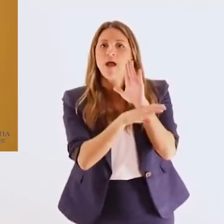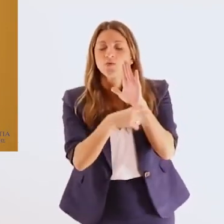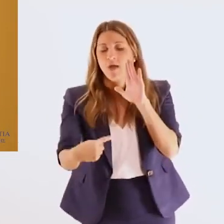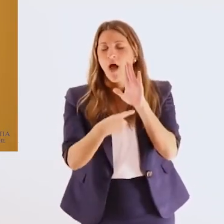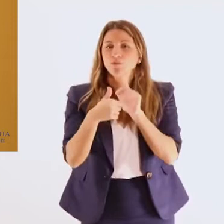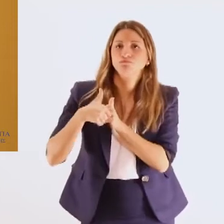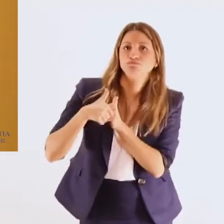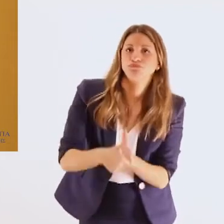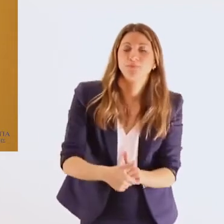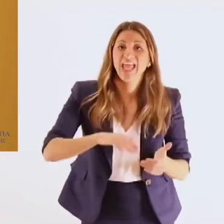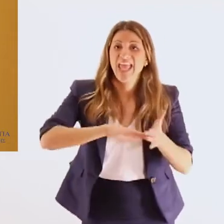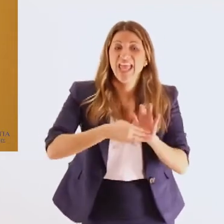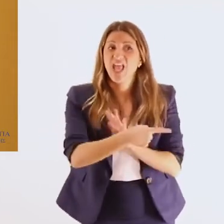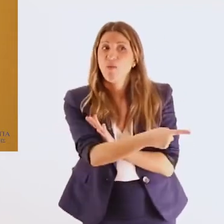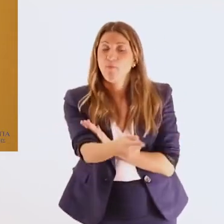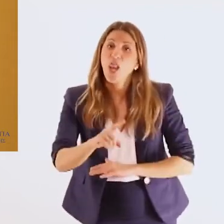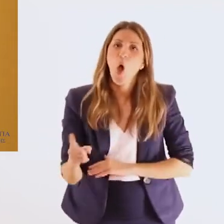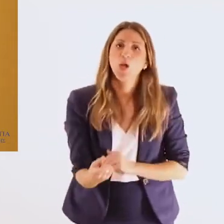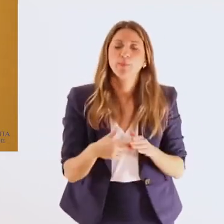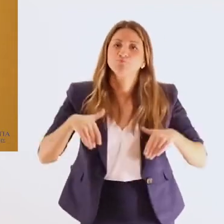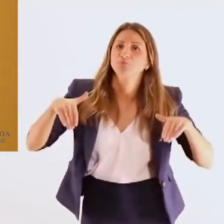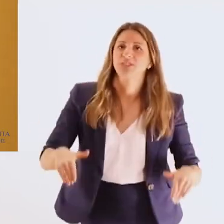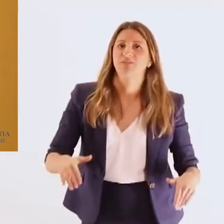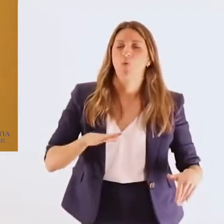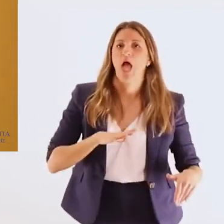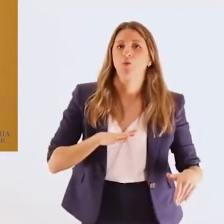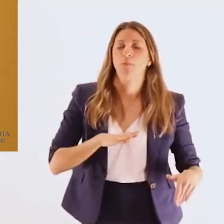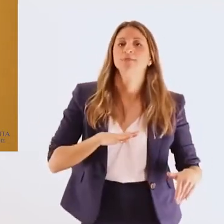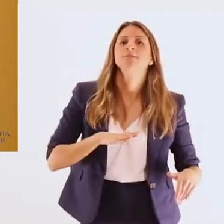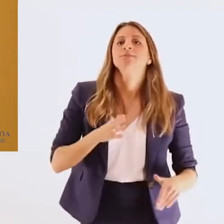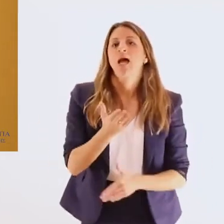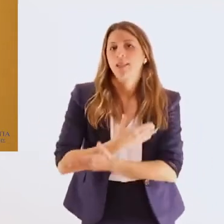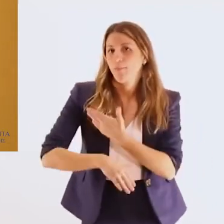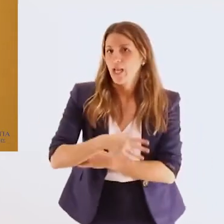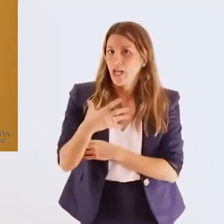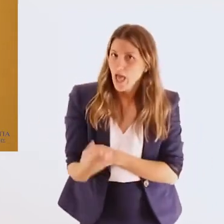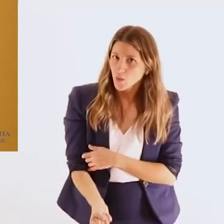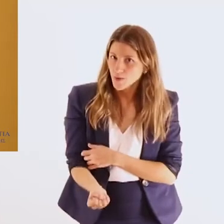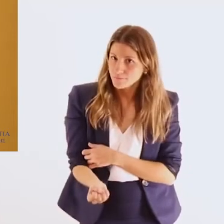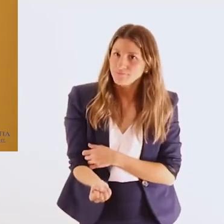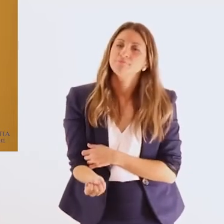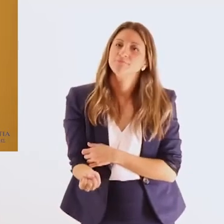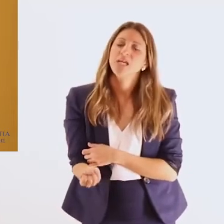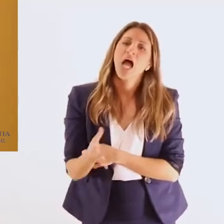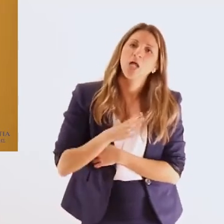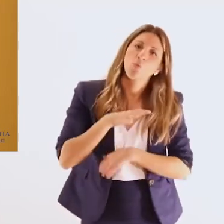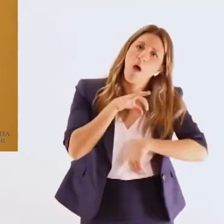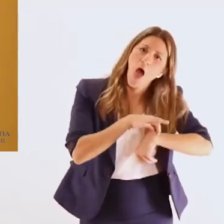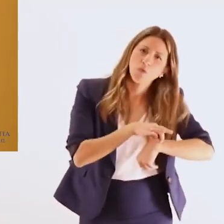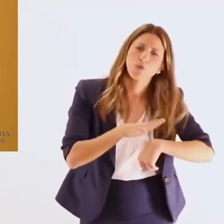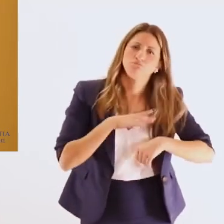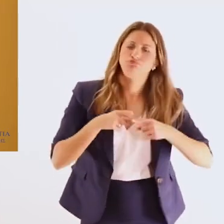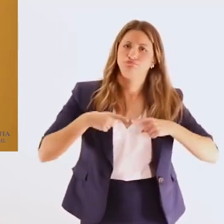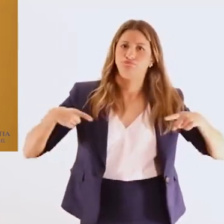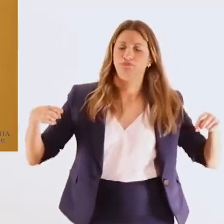δυνάμεων έναντι των ατόμων με ειδικές ανάγκες με αναπηρία και χρόνιες παθήσεις και δημιουργία πολιτικής